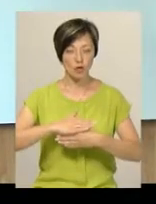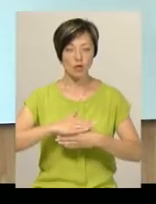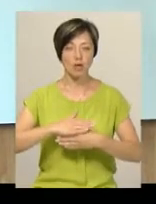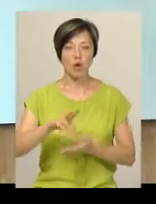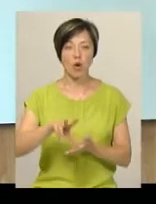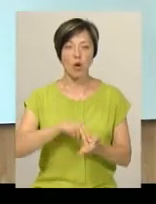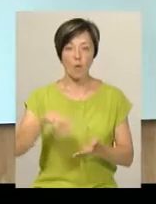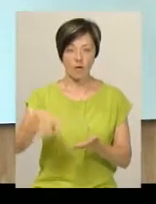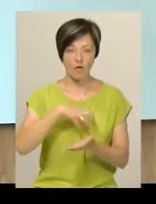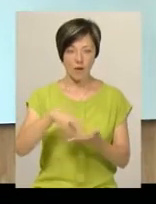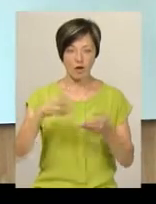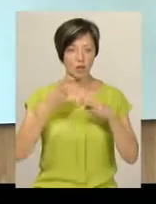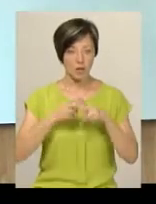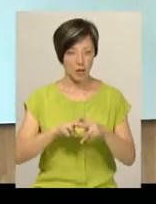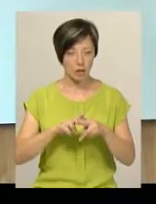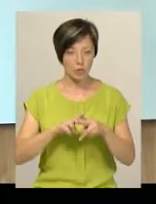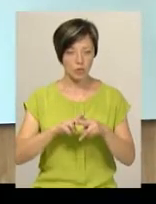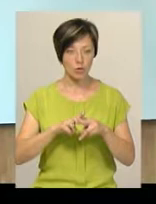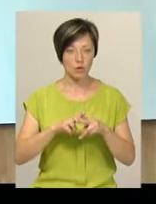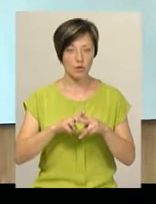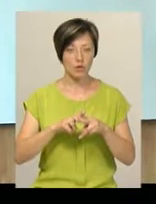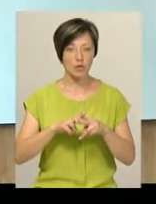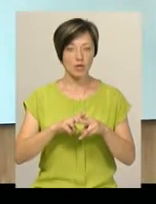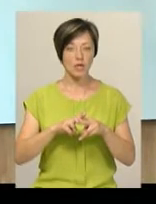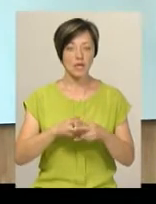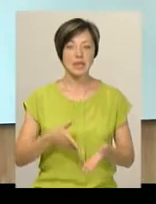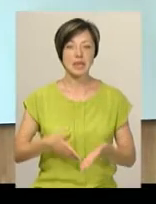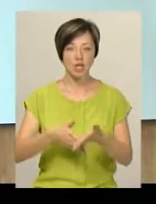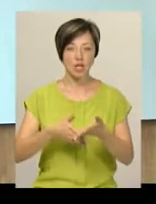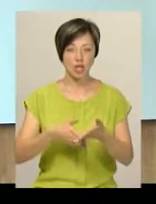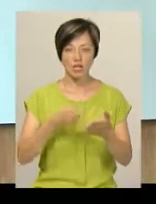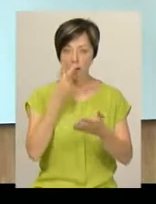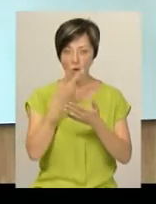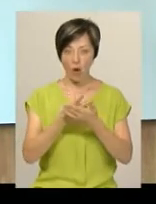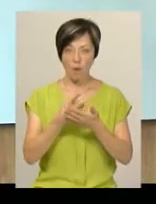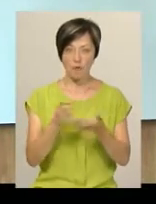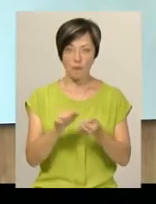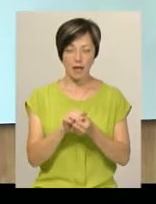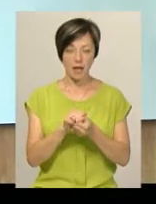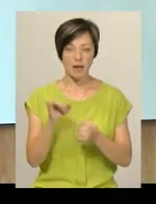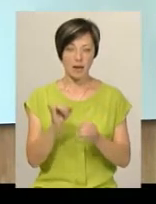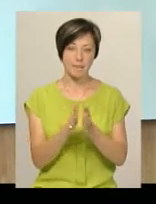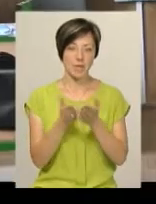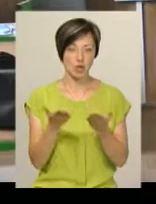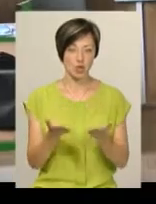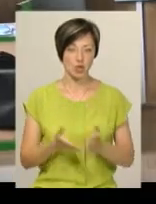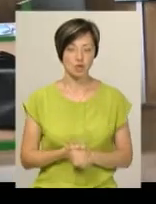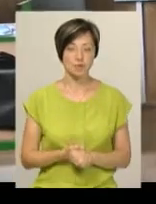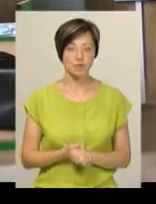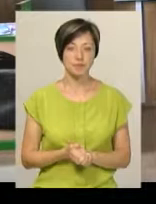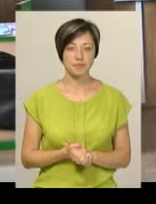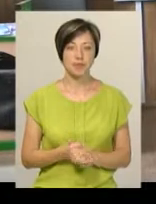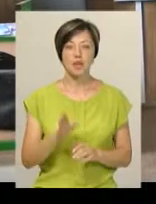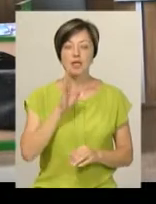копіювальну техніку, дидактичні наочні матеріали, підручники. Алла